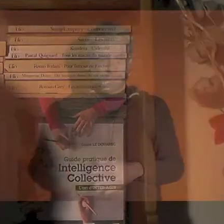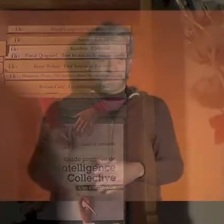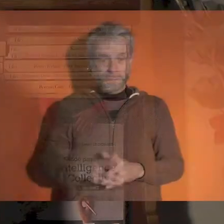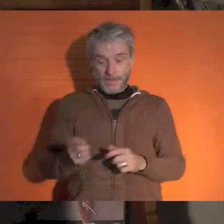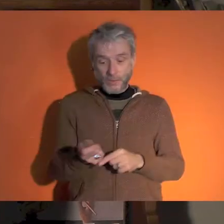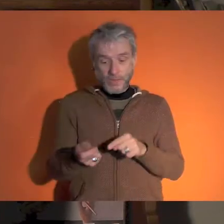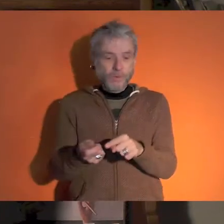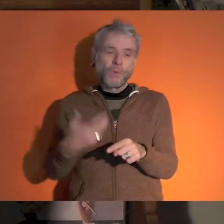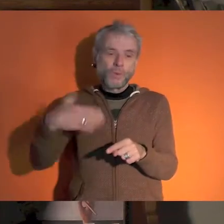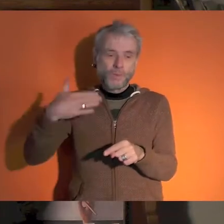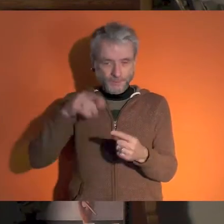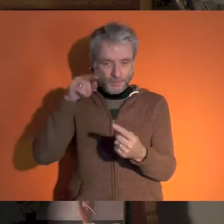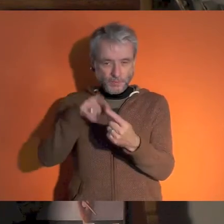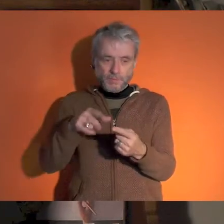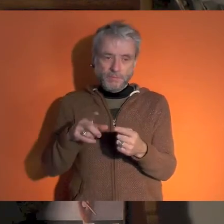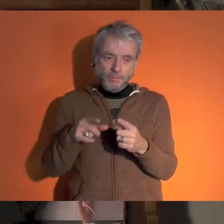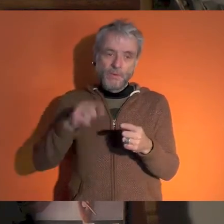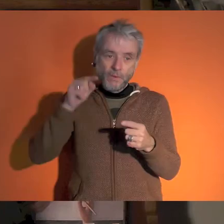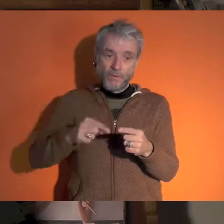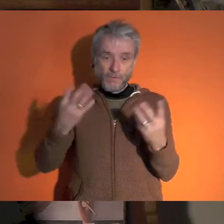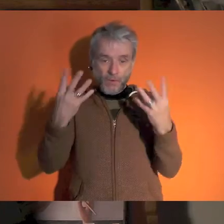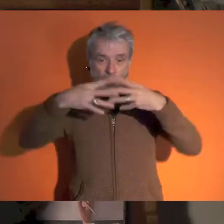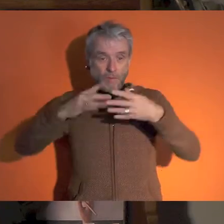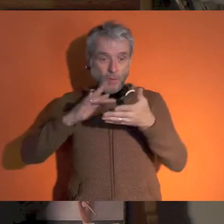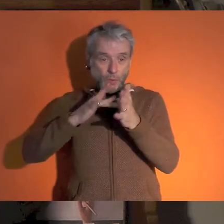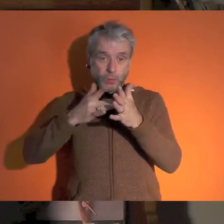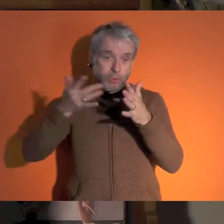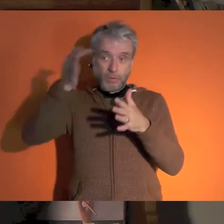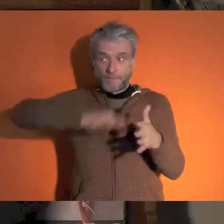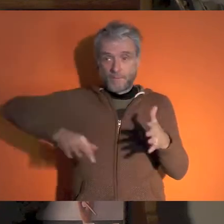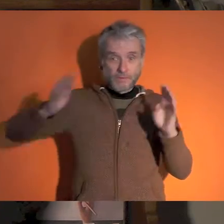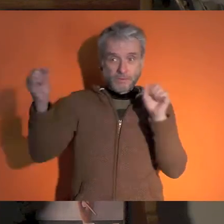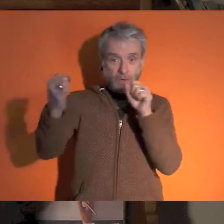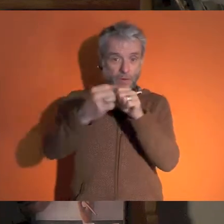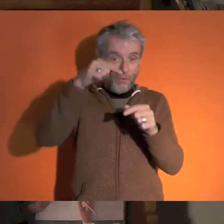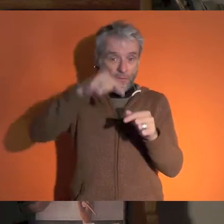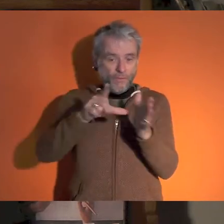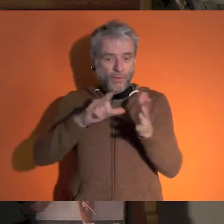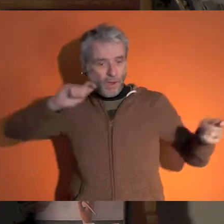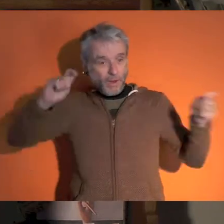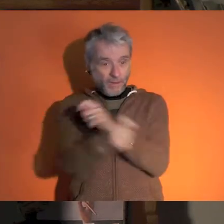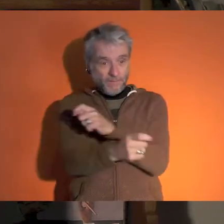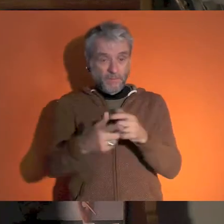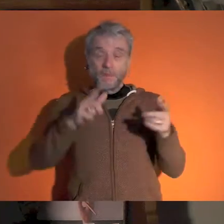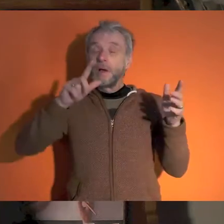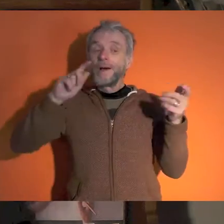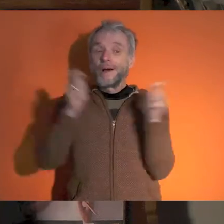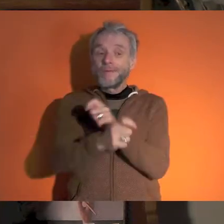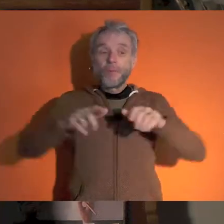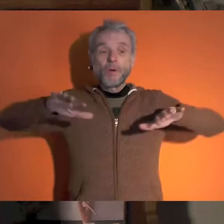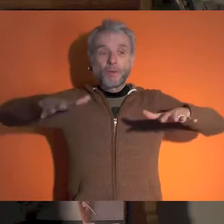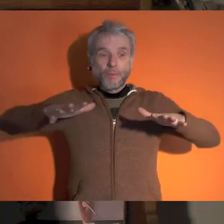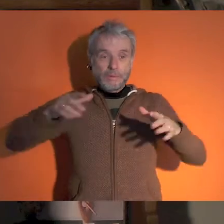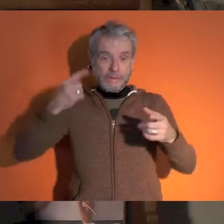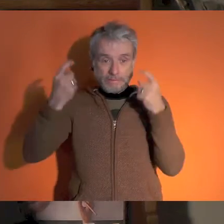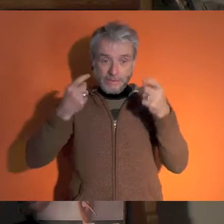L'éducation est un sujet sur lequel il y a un consensus partout dans le pays pour dire qu'il faut la réformer. La question